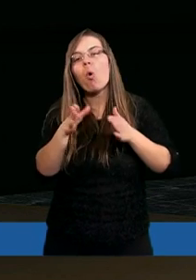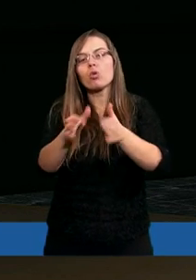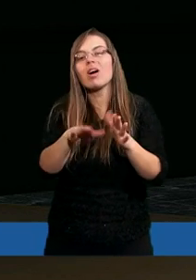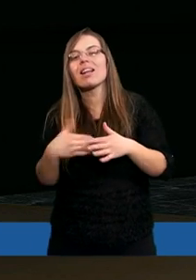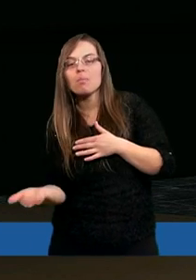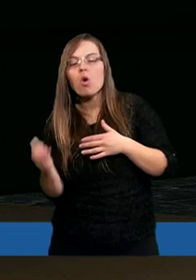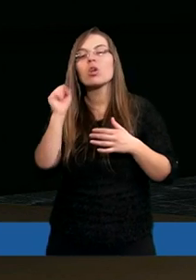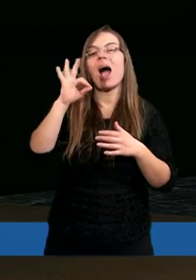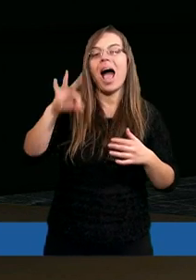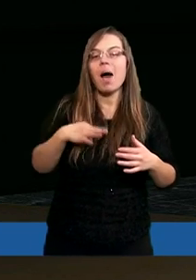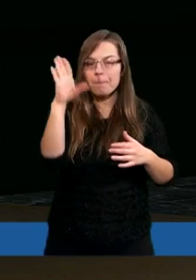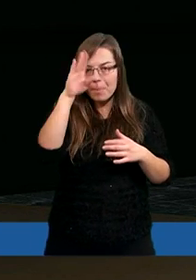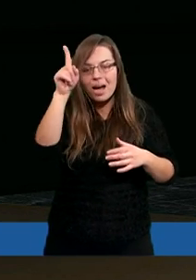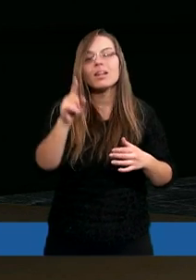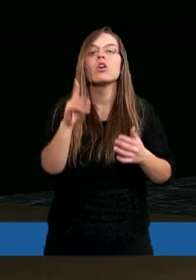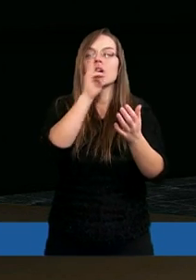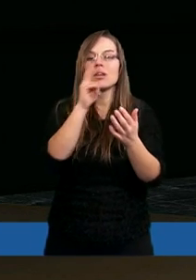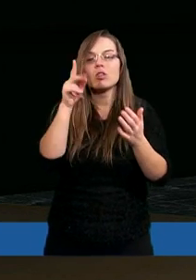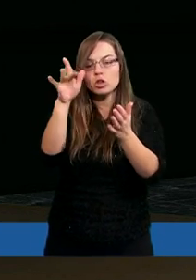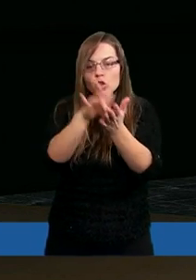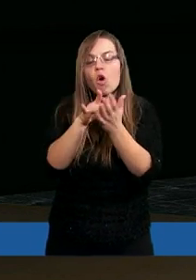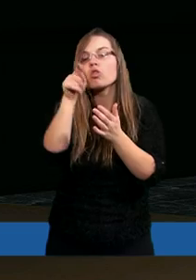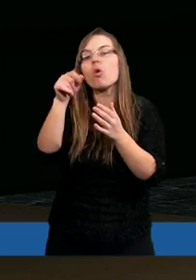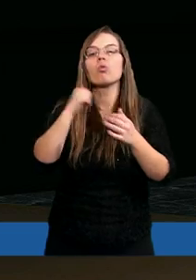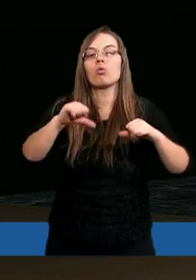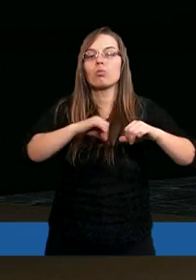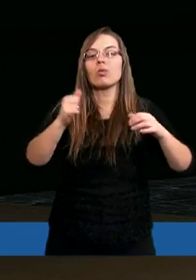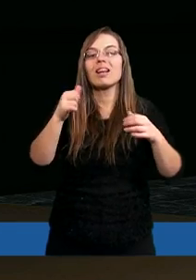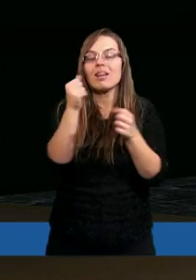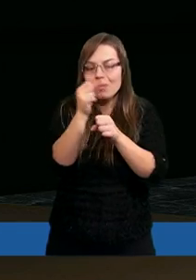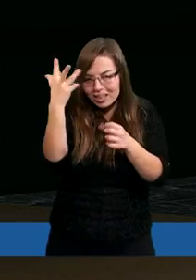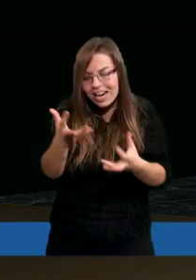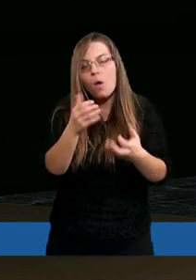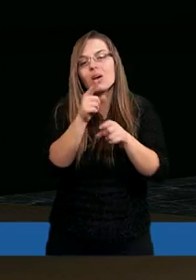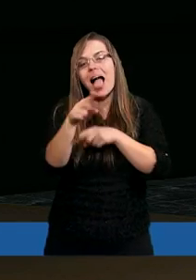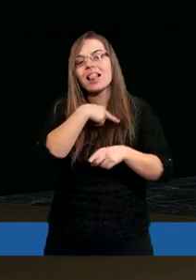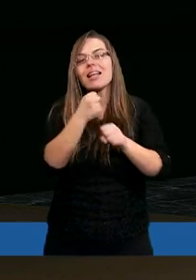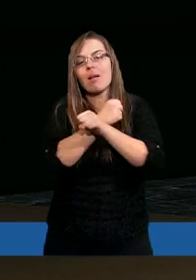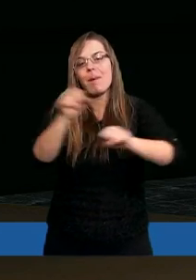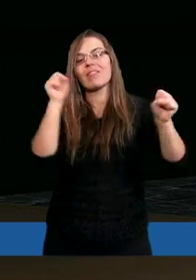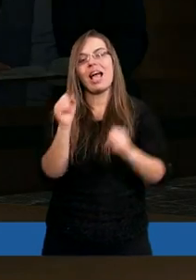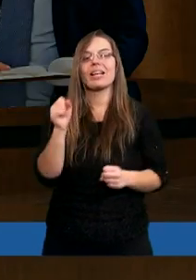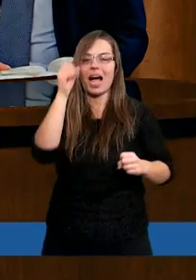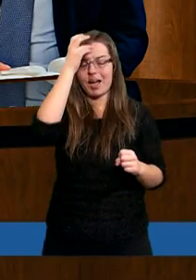zboczył, a Pan jego dotknął karą za winy nas wszystkich.